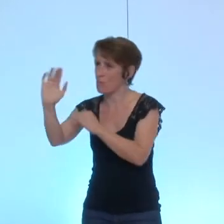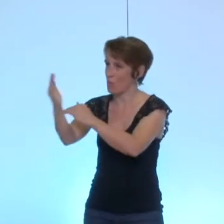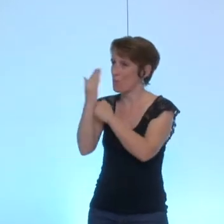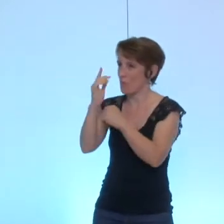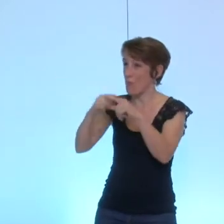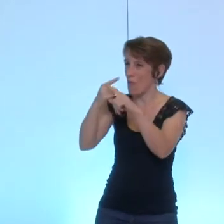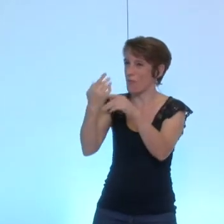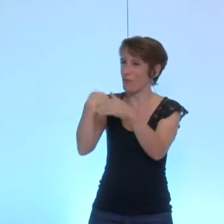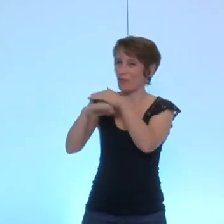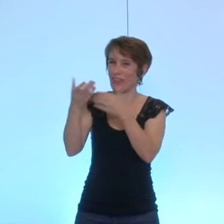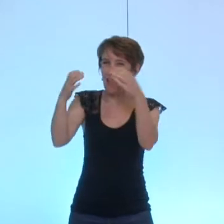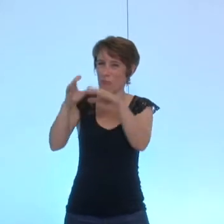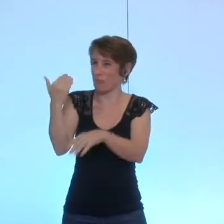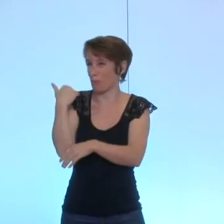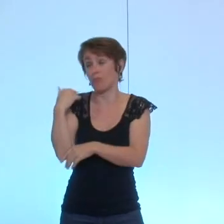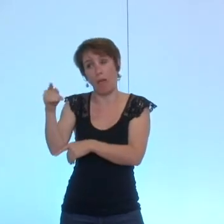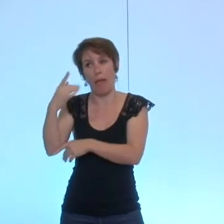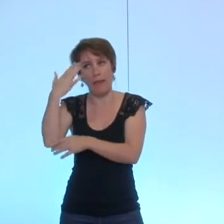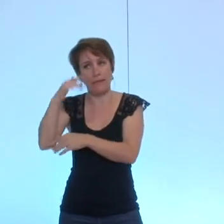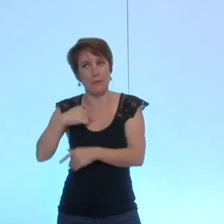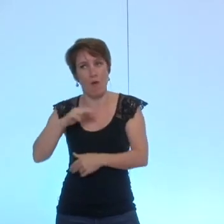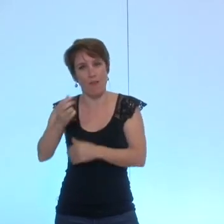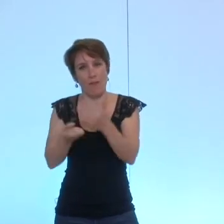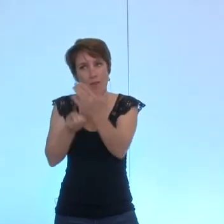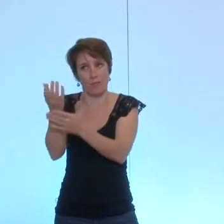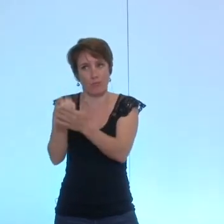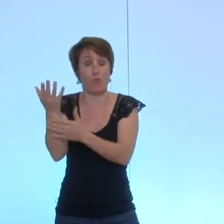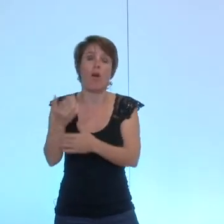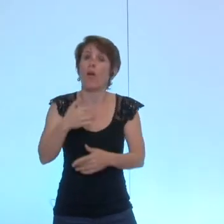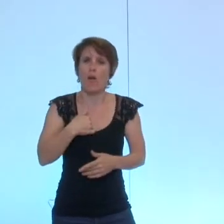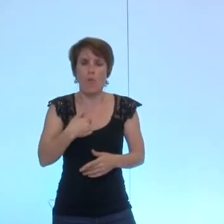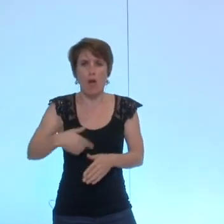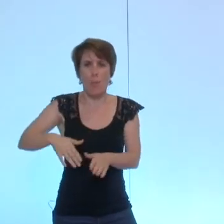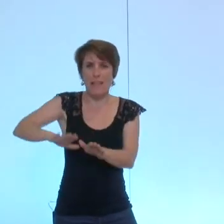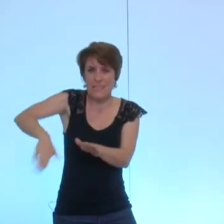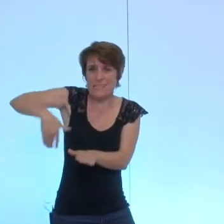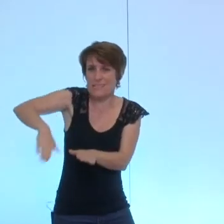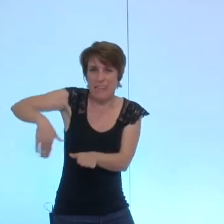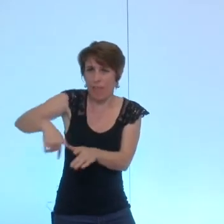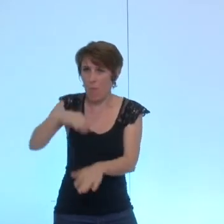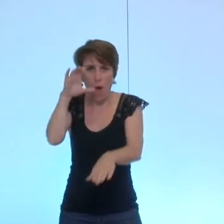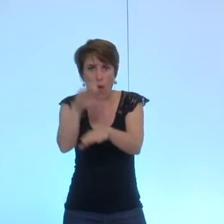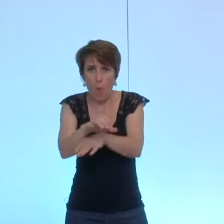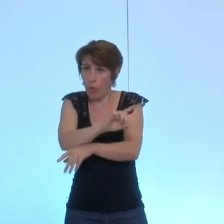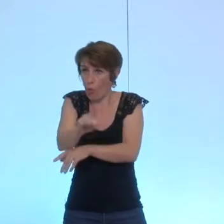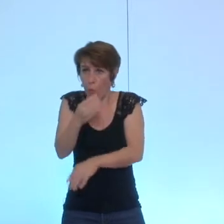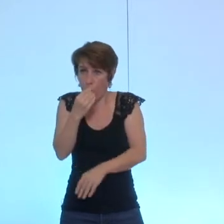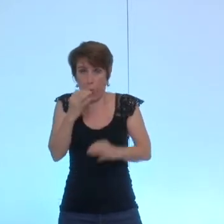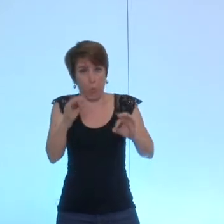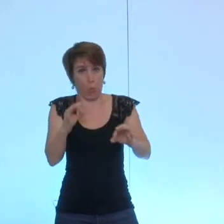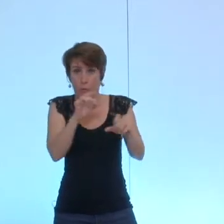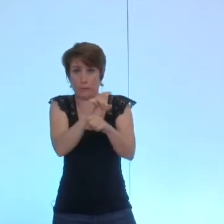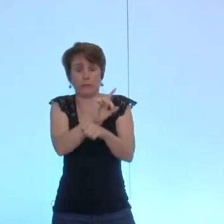lui parler je vous le dis tout de suite je n'ai absolument rien contre le skateboard et contre ceux qui le pratiquent pour la toute petite histoire en